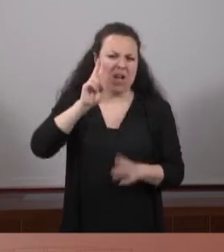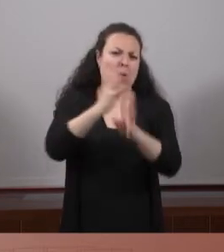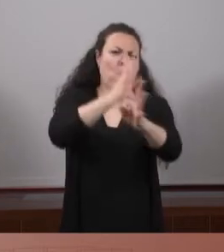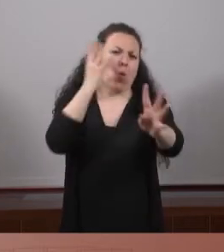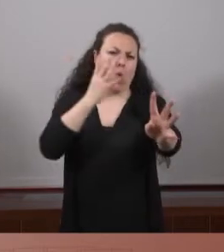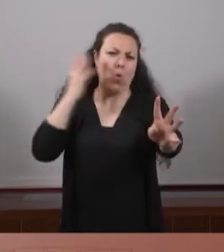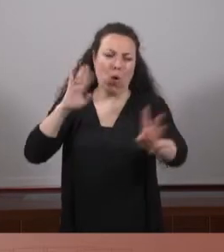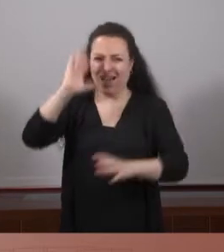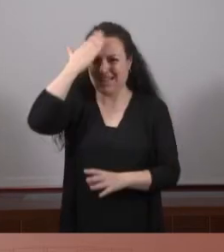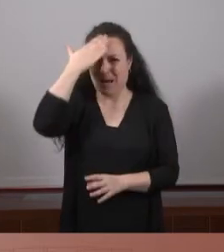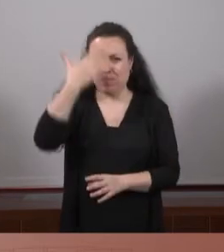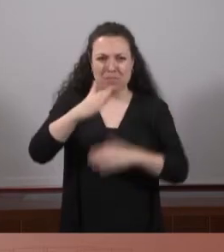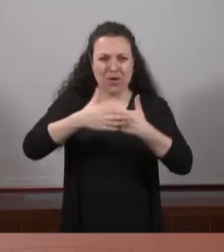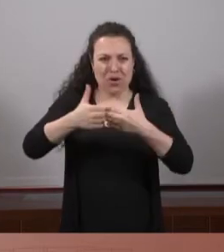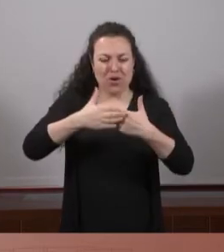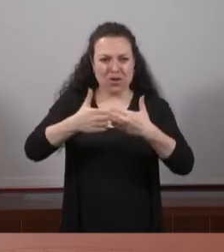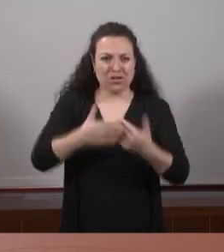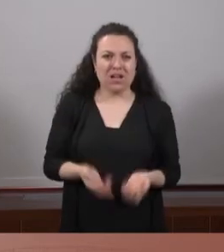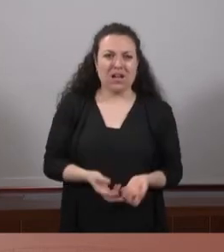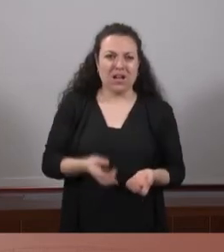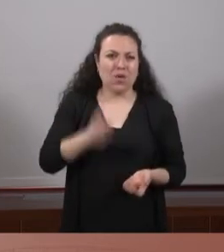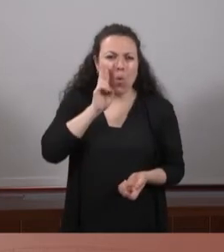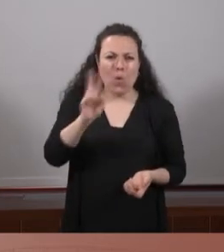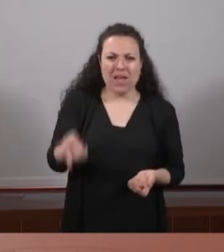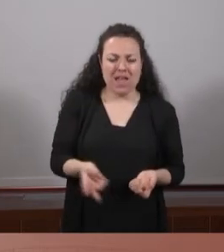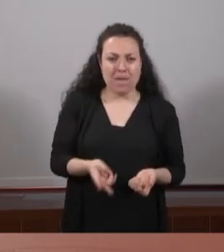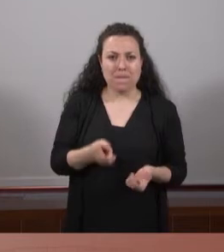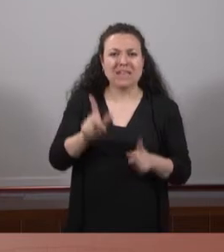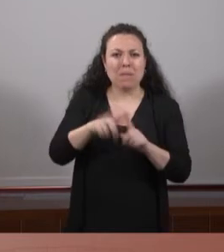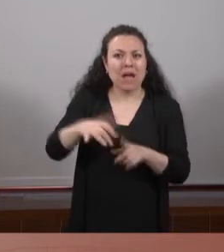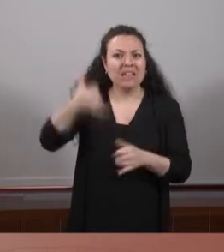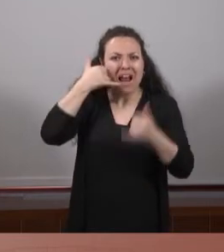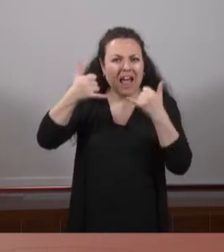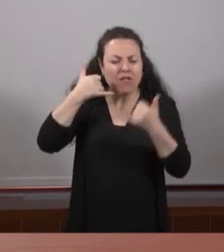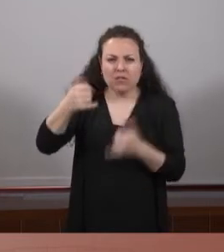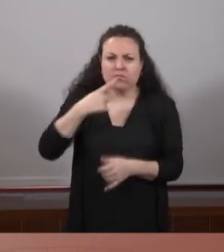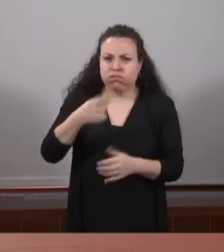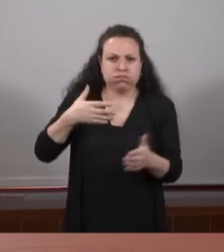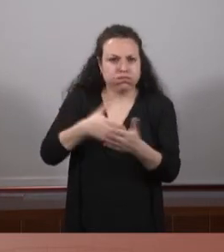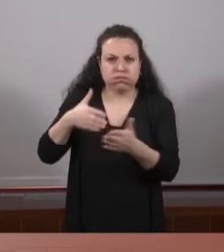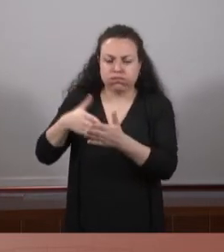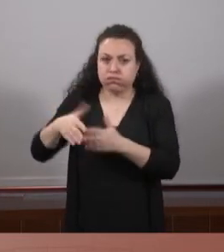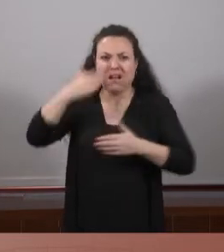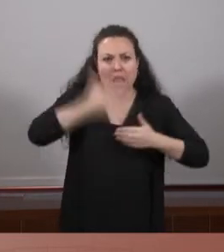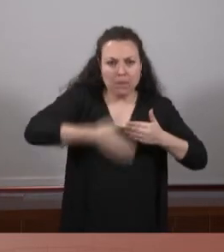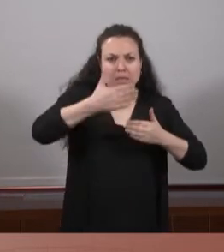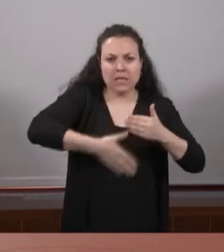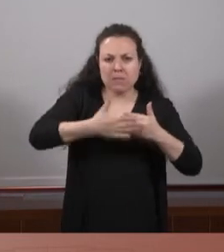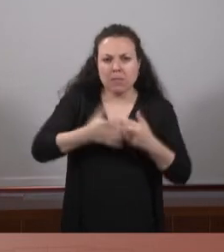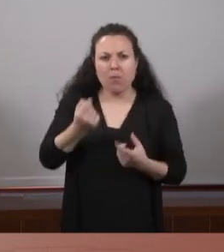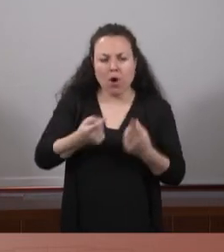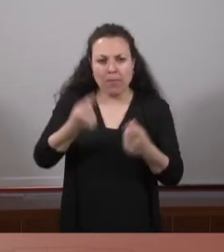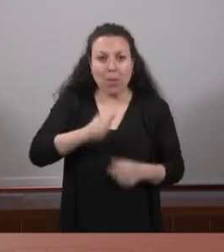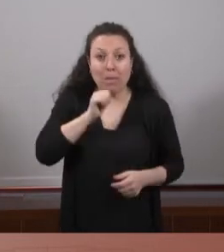les portes dels CAP, ho veiem amb el col·lapse de les unies telefòniques. Estem veient com l'atenció presencial cada cop està més limitada i en alguns